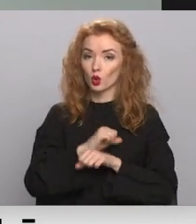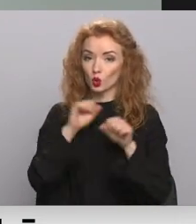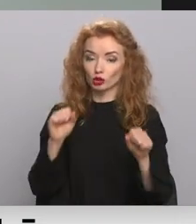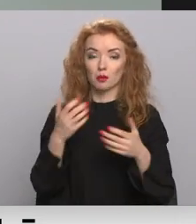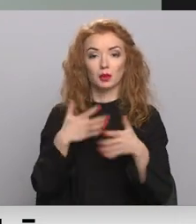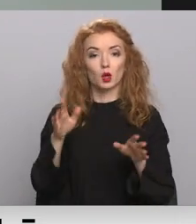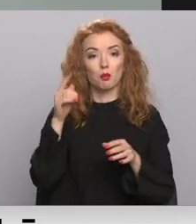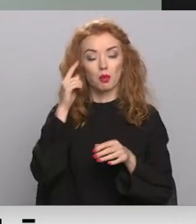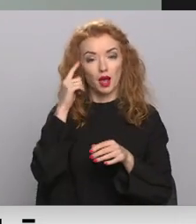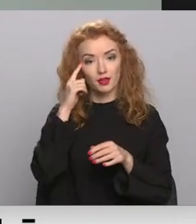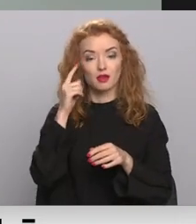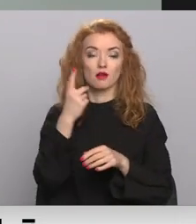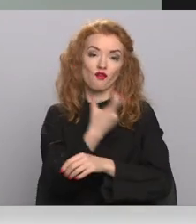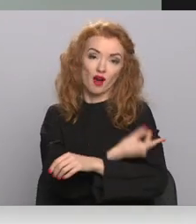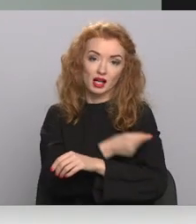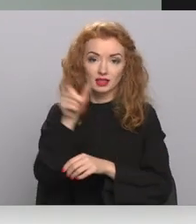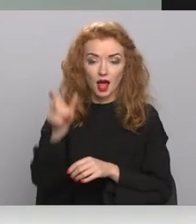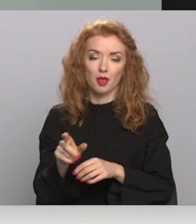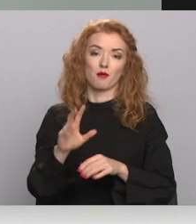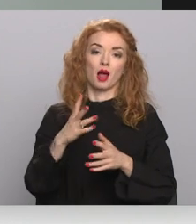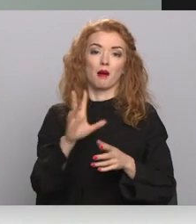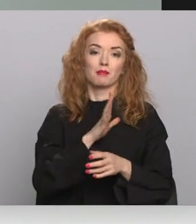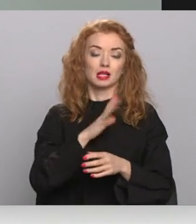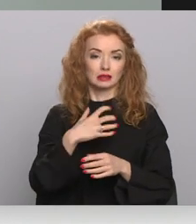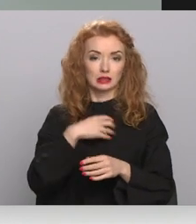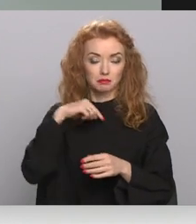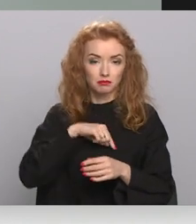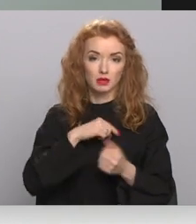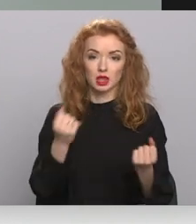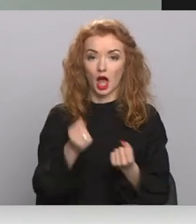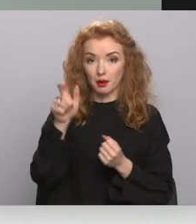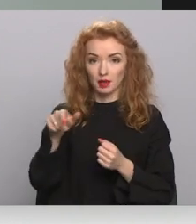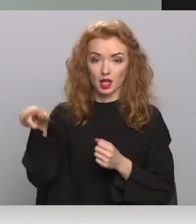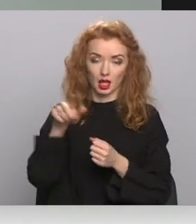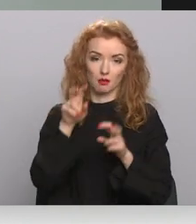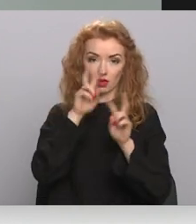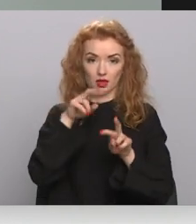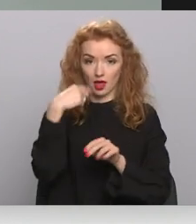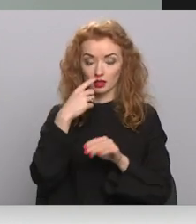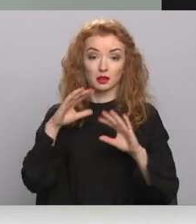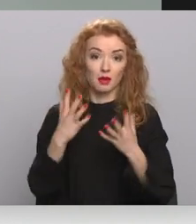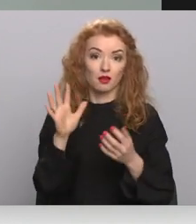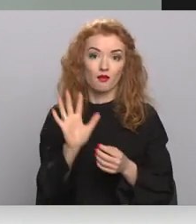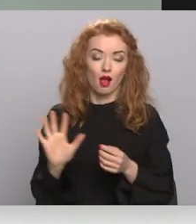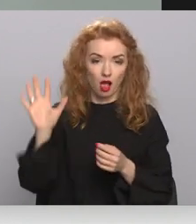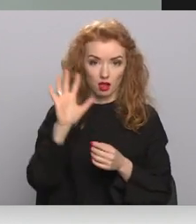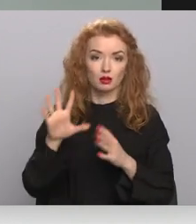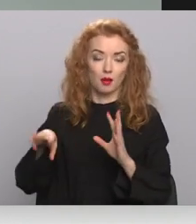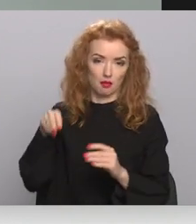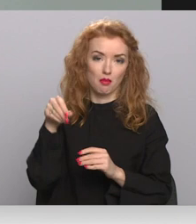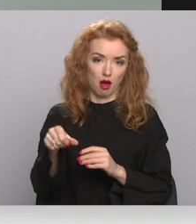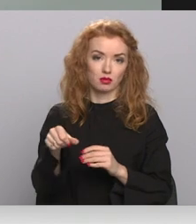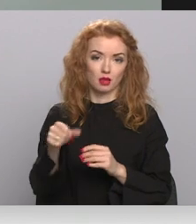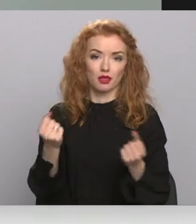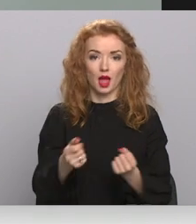paškontrolē vakcinātajiem pārslumošajiem darbiniekiem šie testi, bet valsts apmaksāti